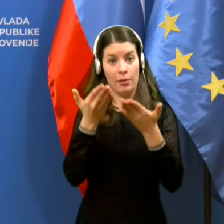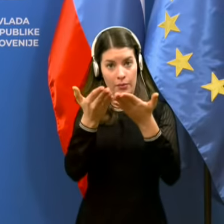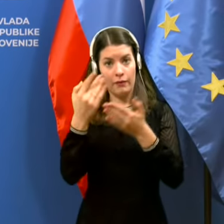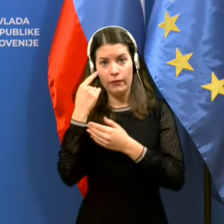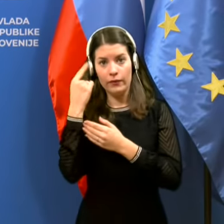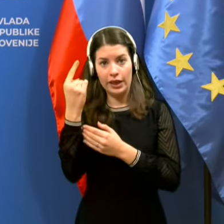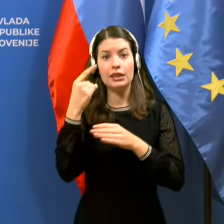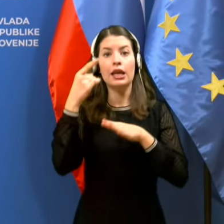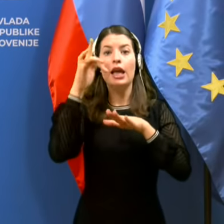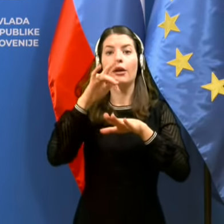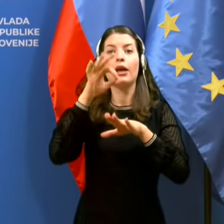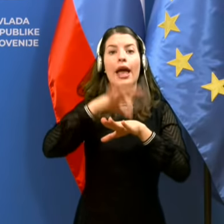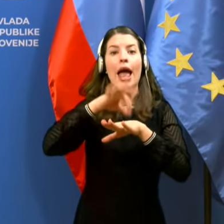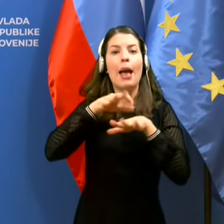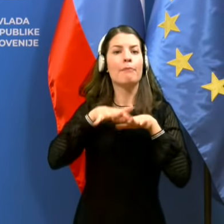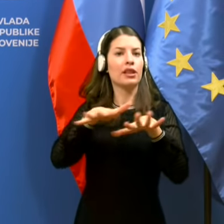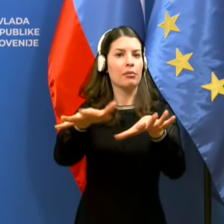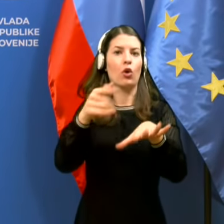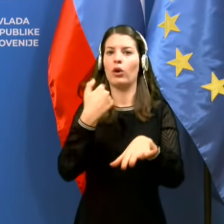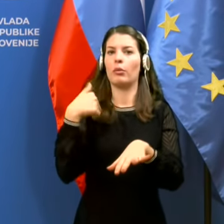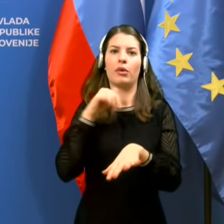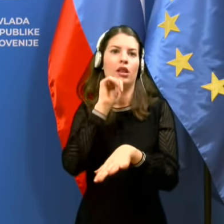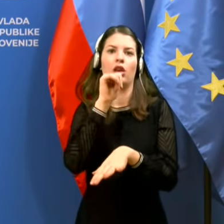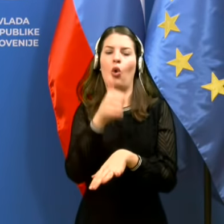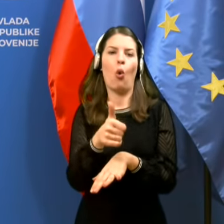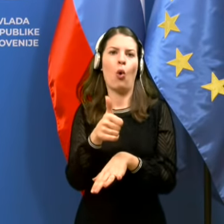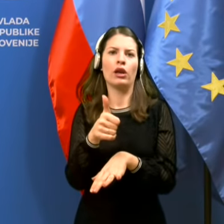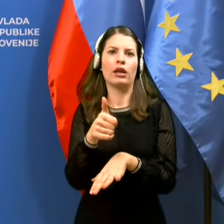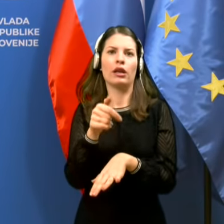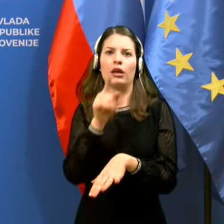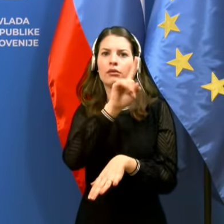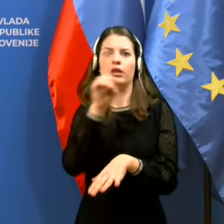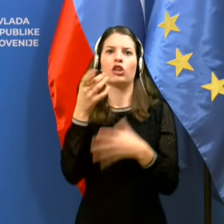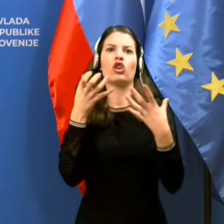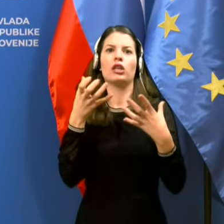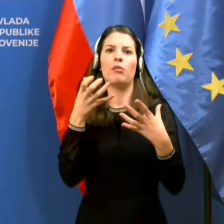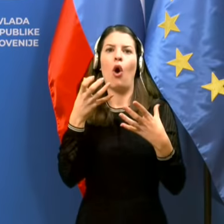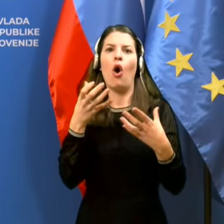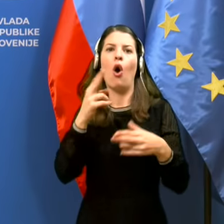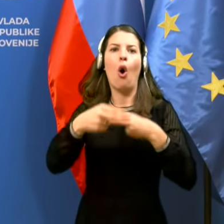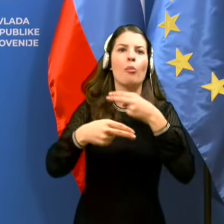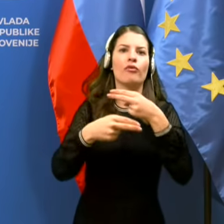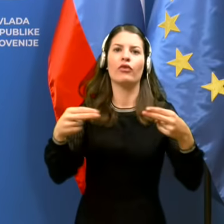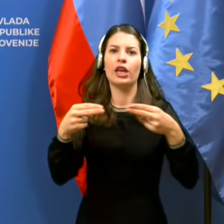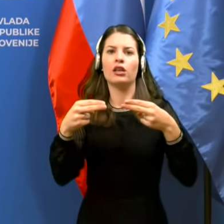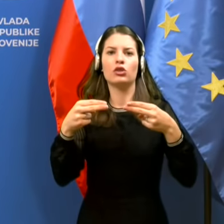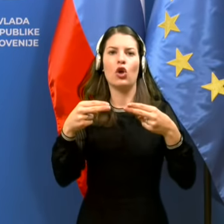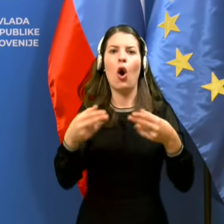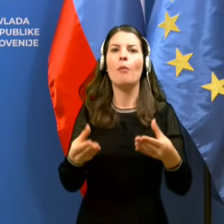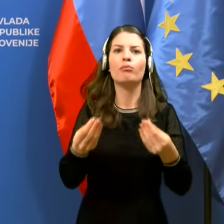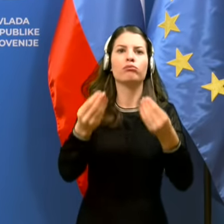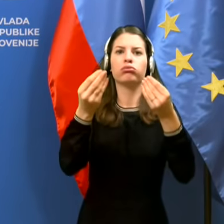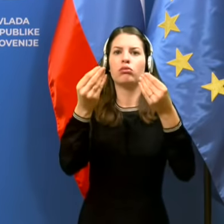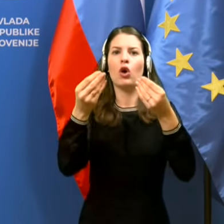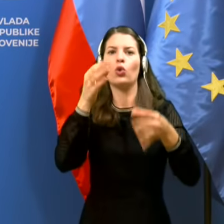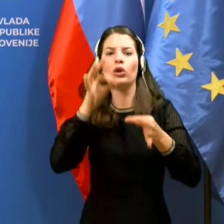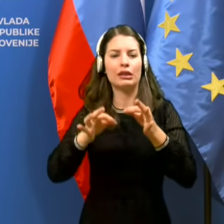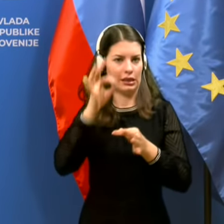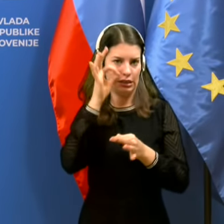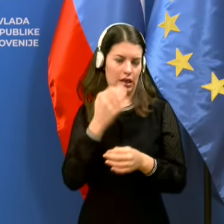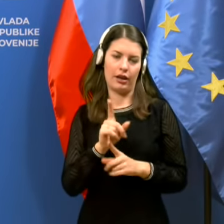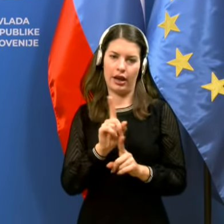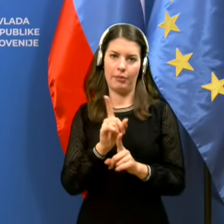epidemiologi nismo nikoli bili za obvezno testiranje masovno ob odpiranju šol. Naš predlog je ta, da je za